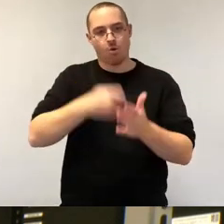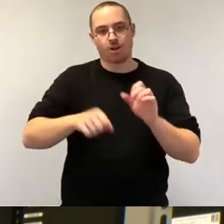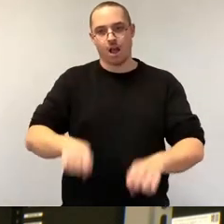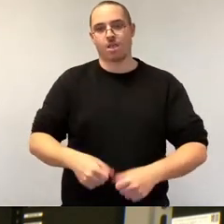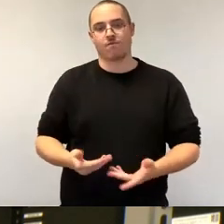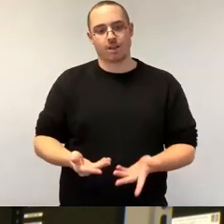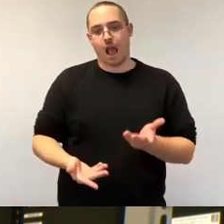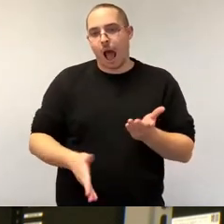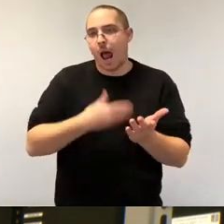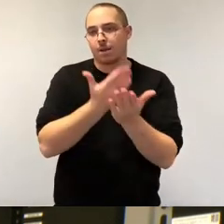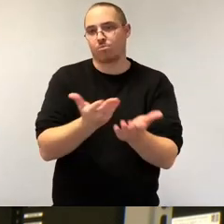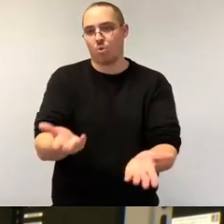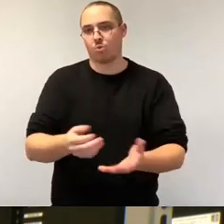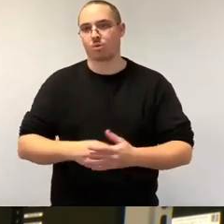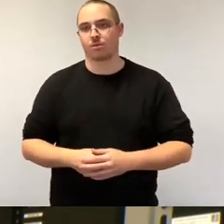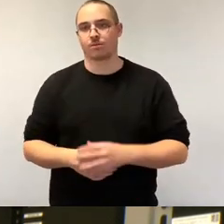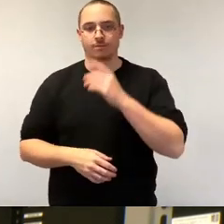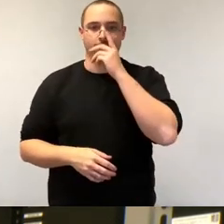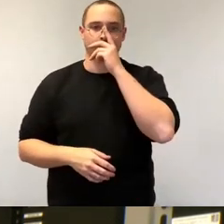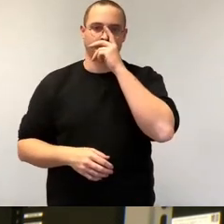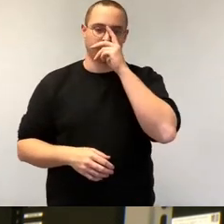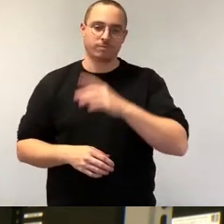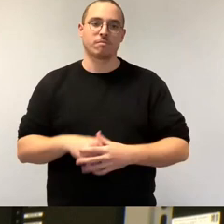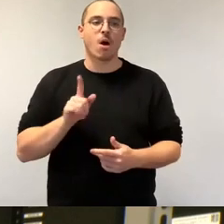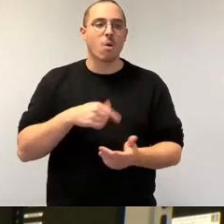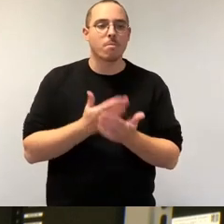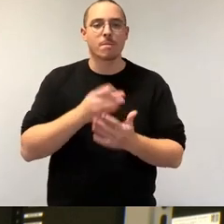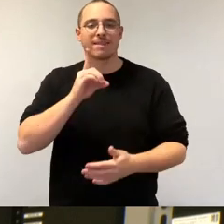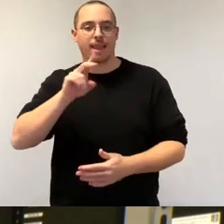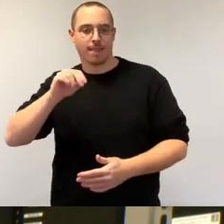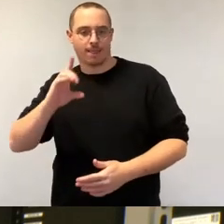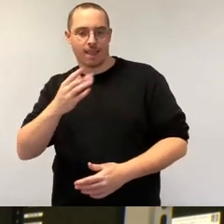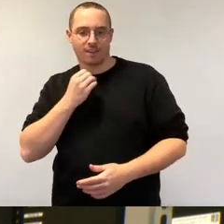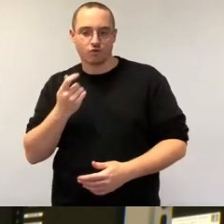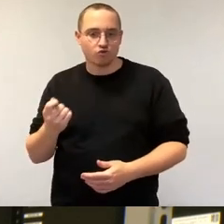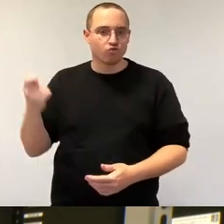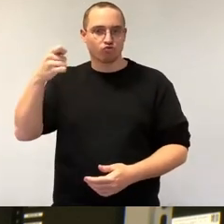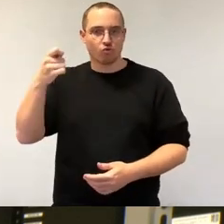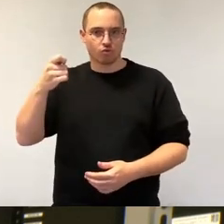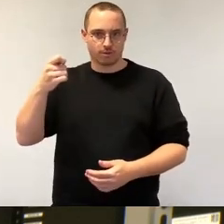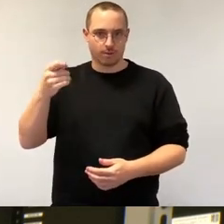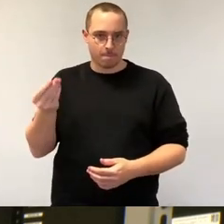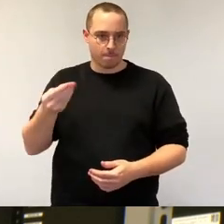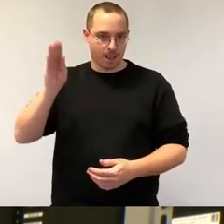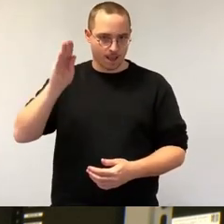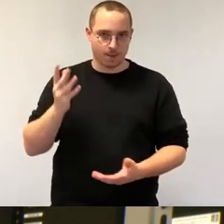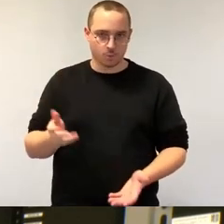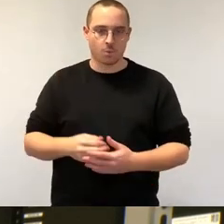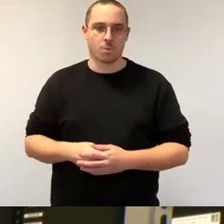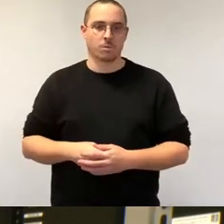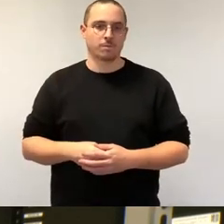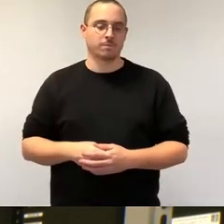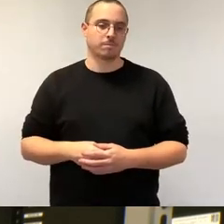und Anwerbung. Auch der Zuschuss für die DMG muss erhöht werden für eine Fachkräftekampagne, für das Standortmarketing